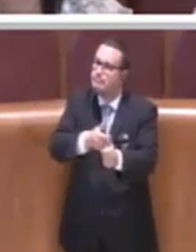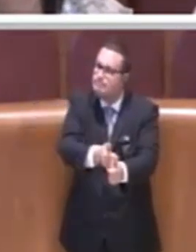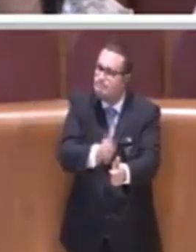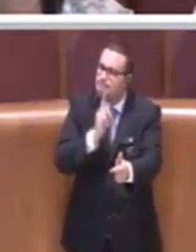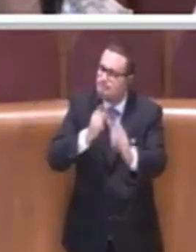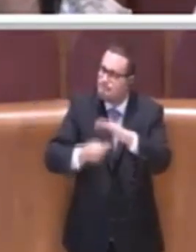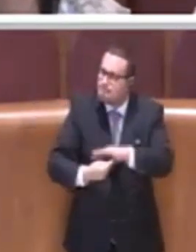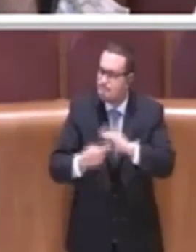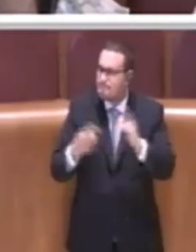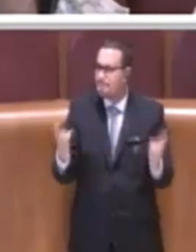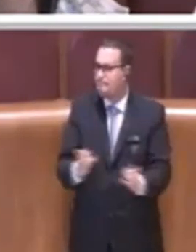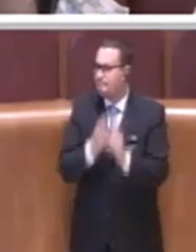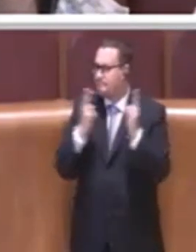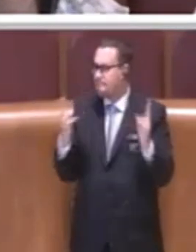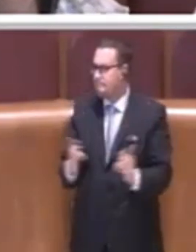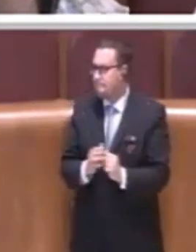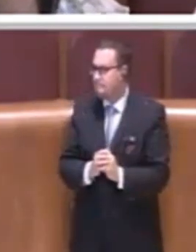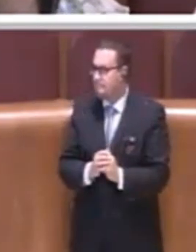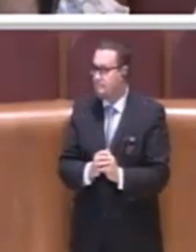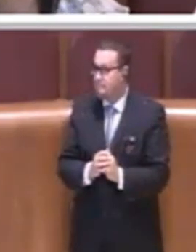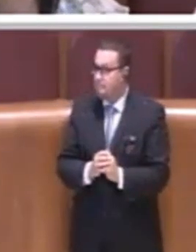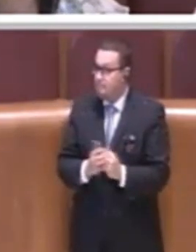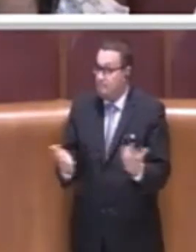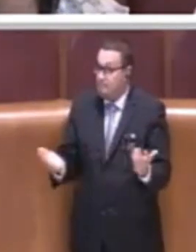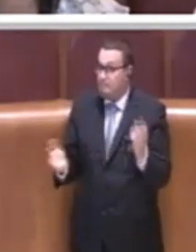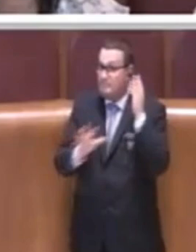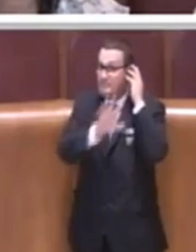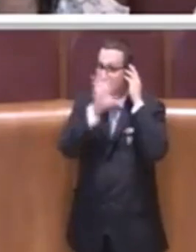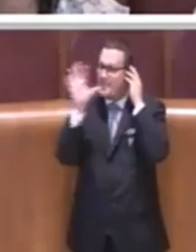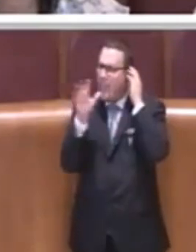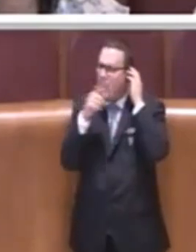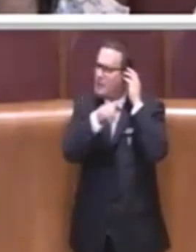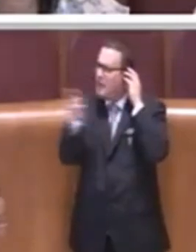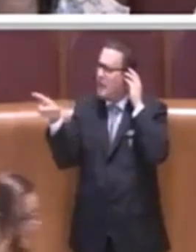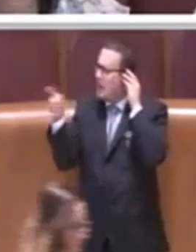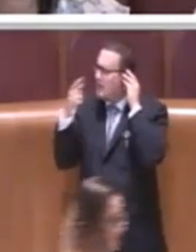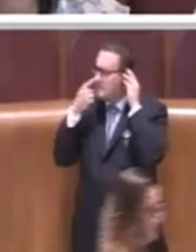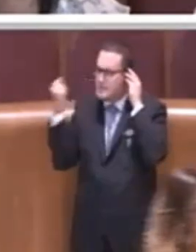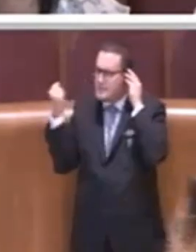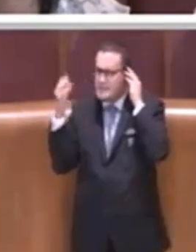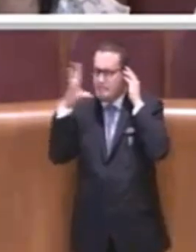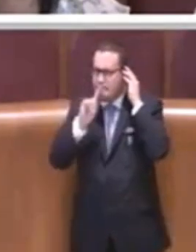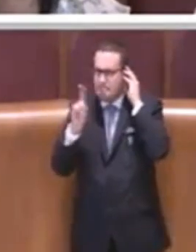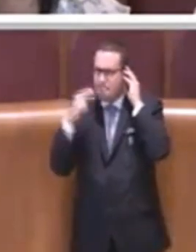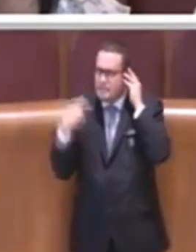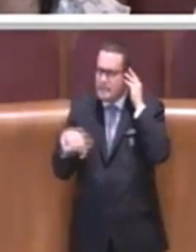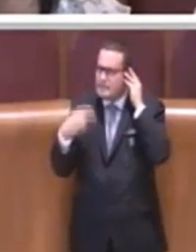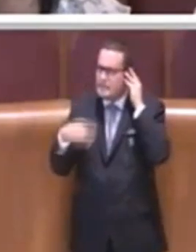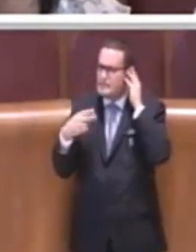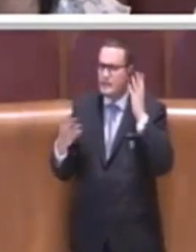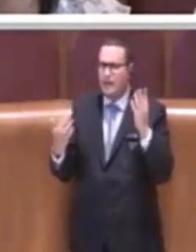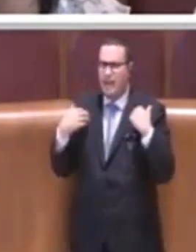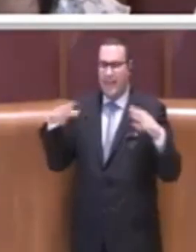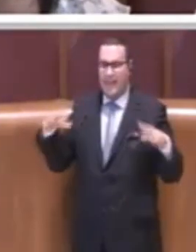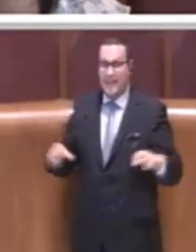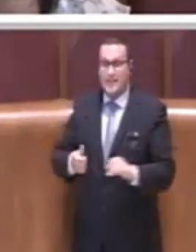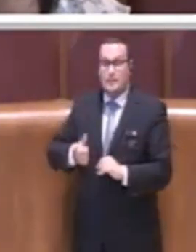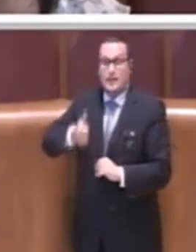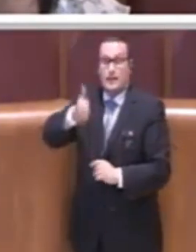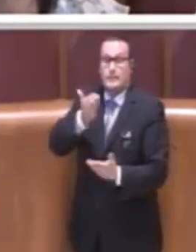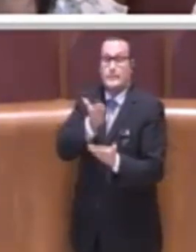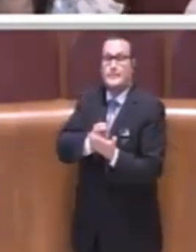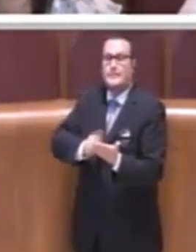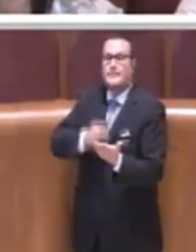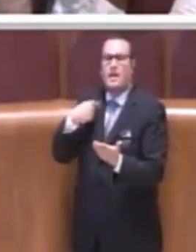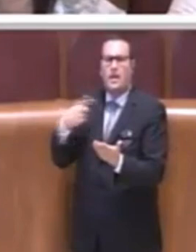Riconosco che, siccome questo si stenta un po' a comprenderlo, l'ho detto in esordio, quando l'ho presentata mi sono